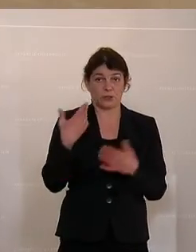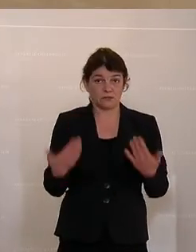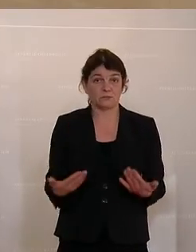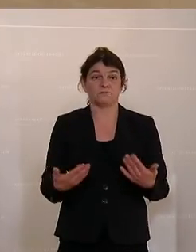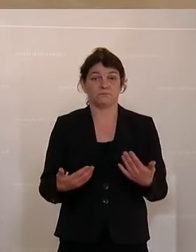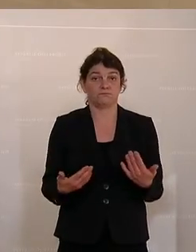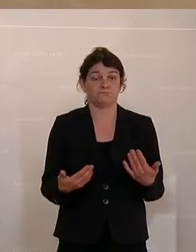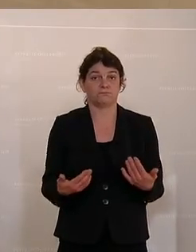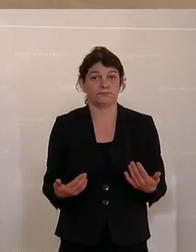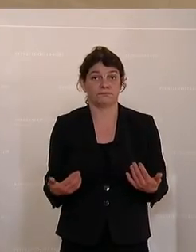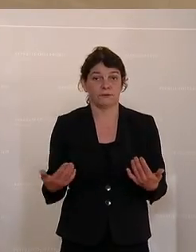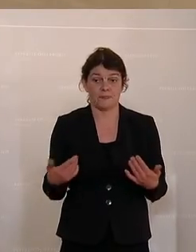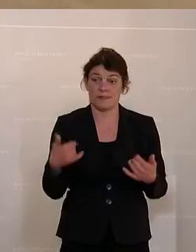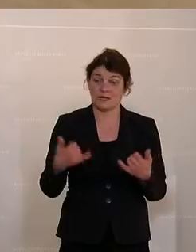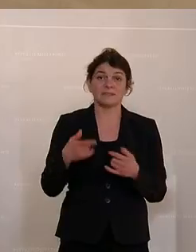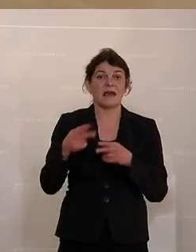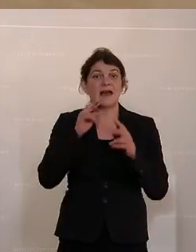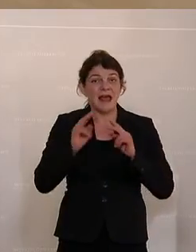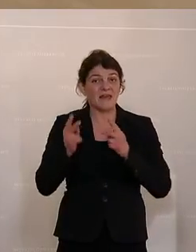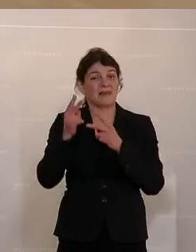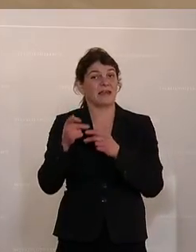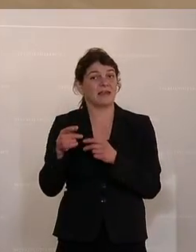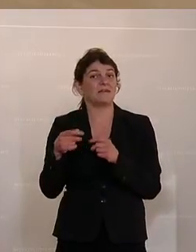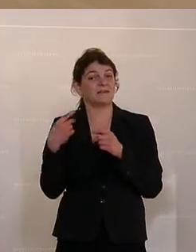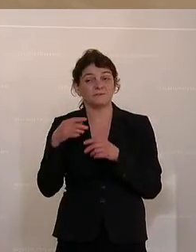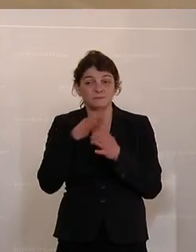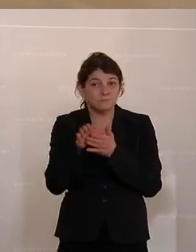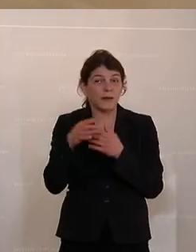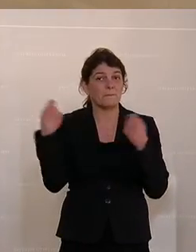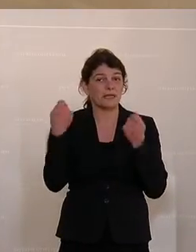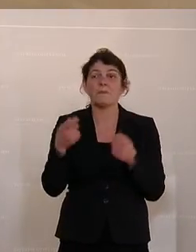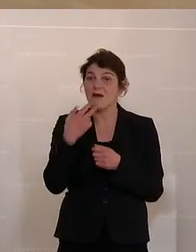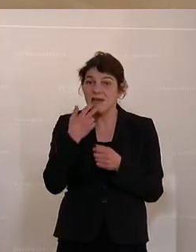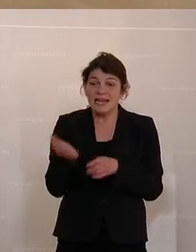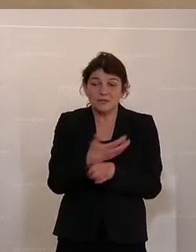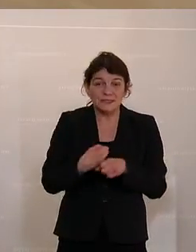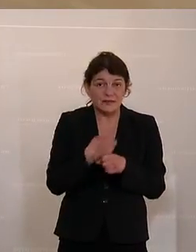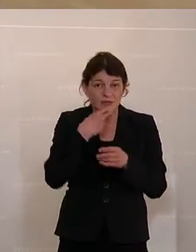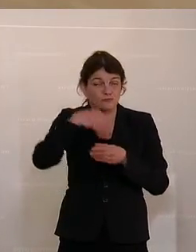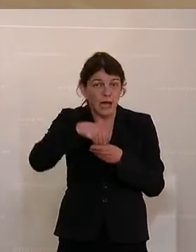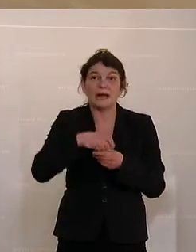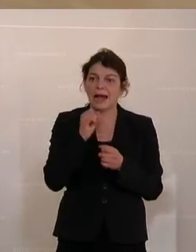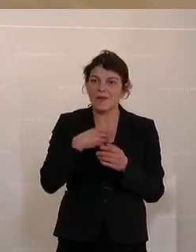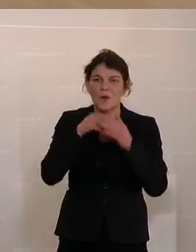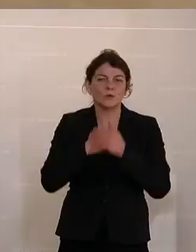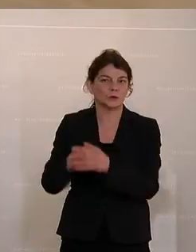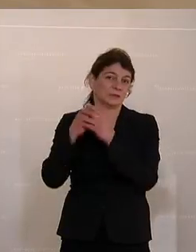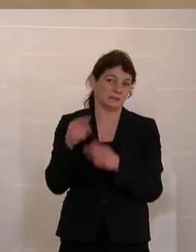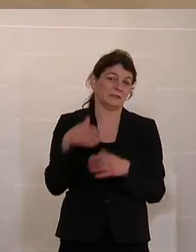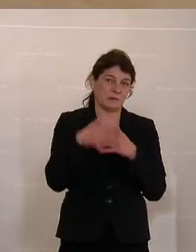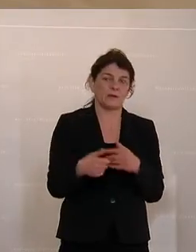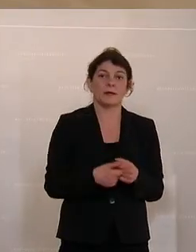Betriebe, die Energieeffizienz sparen wollen, unterstützen mit diesen 40 Millionen. Und auch der